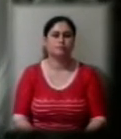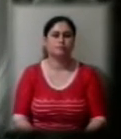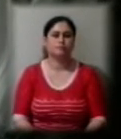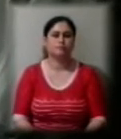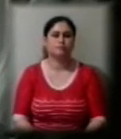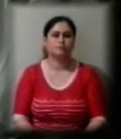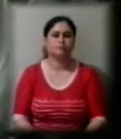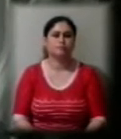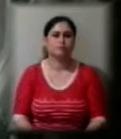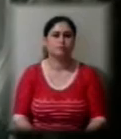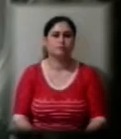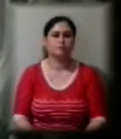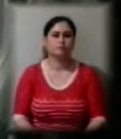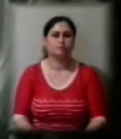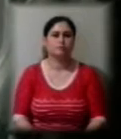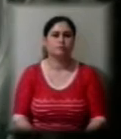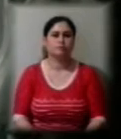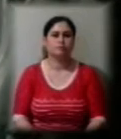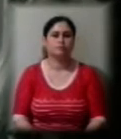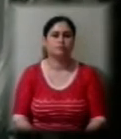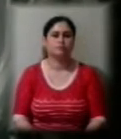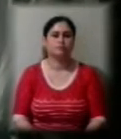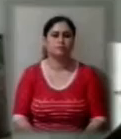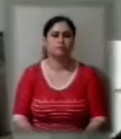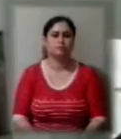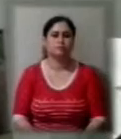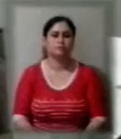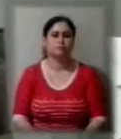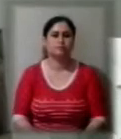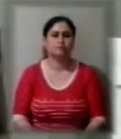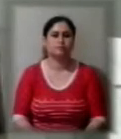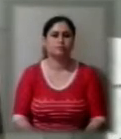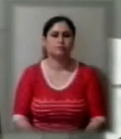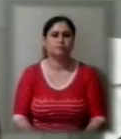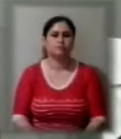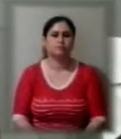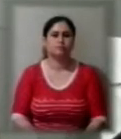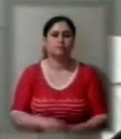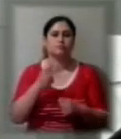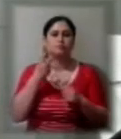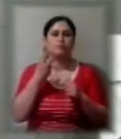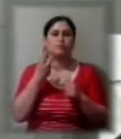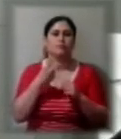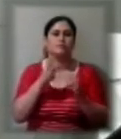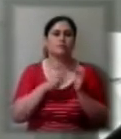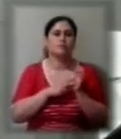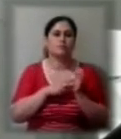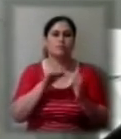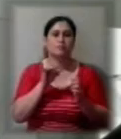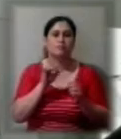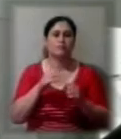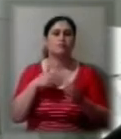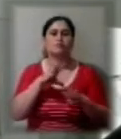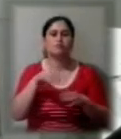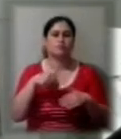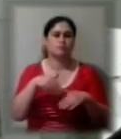-10, вторим графіком, а потім на свій графік». «27-й парк».